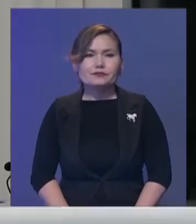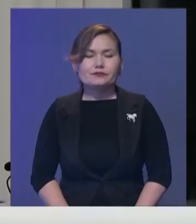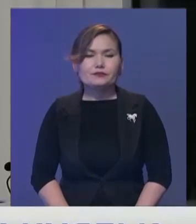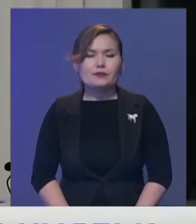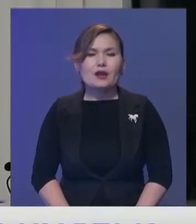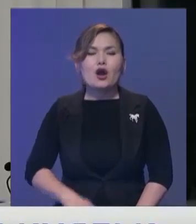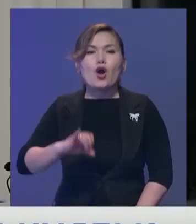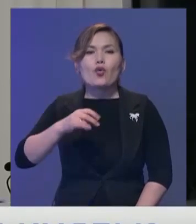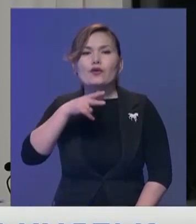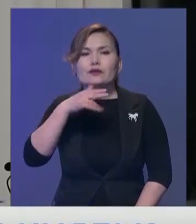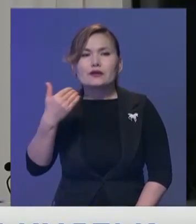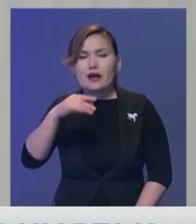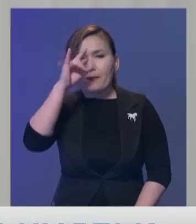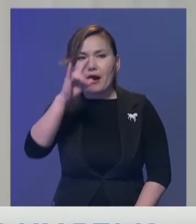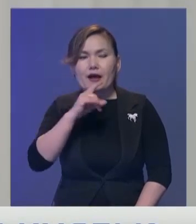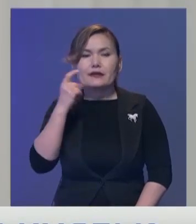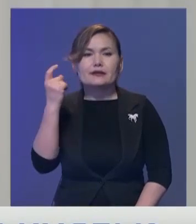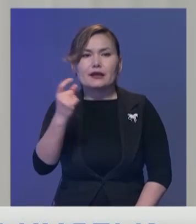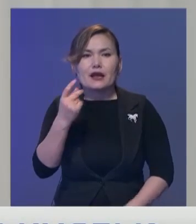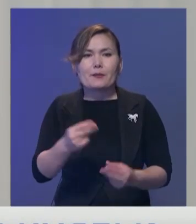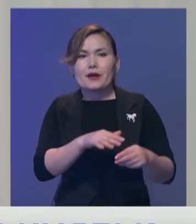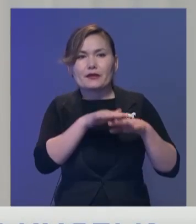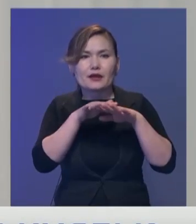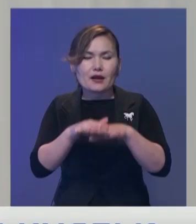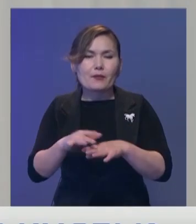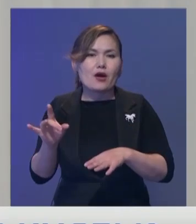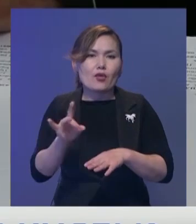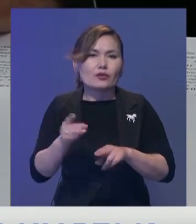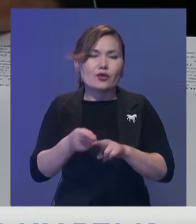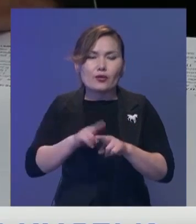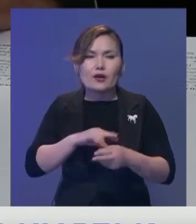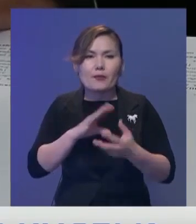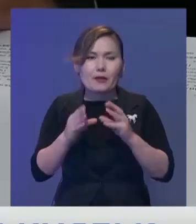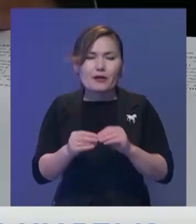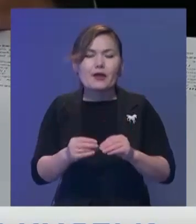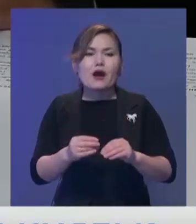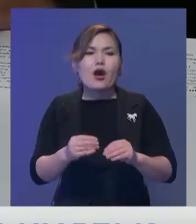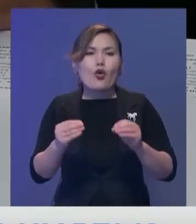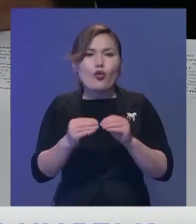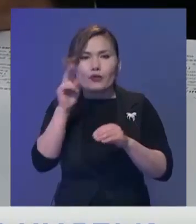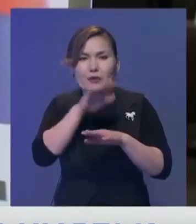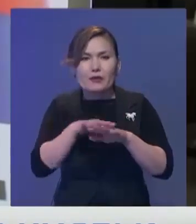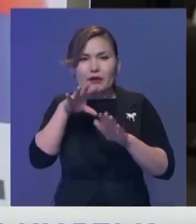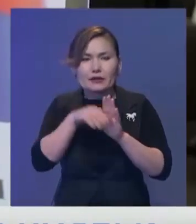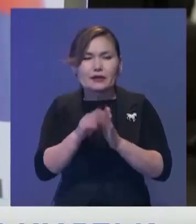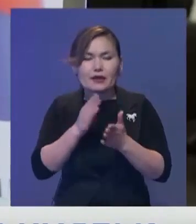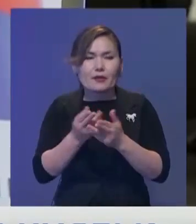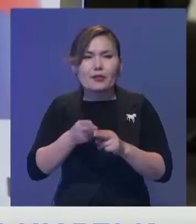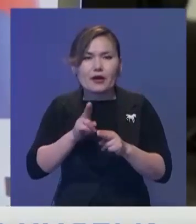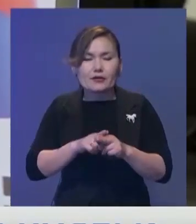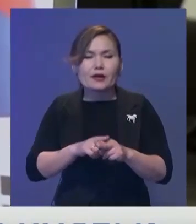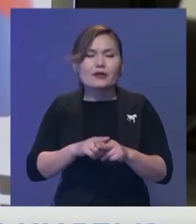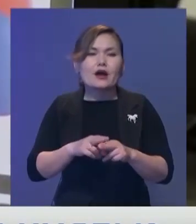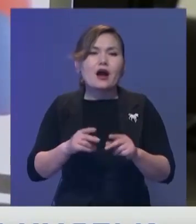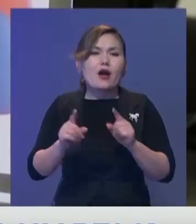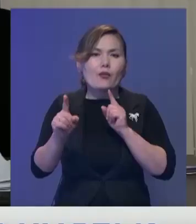Үстік Корея Қазақстан экономикасына салған инвестиция көлемі бойынша алғашқы оңдыққа керет. Сондықтан елшелік тарапынан